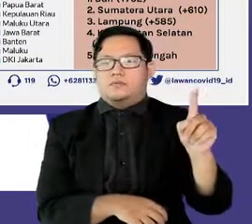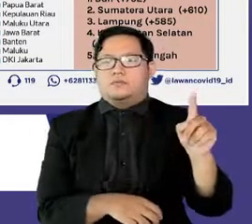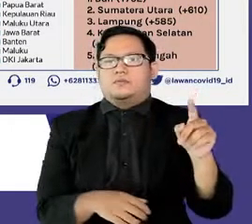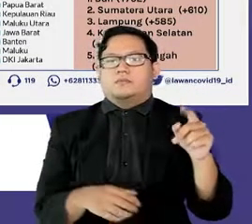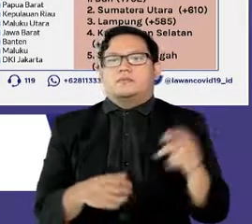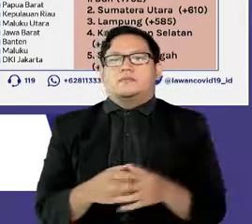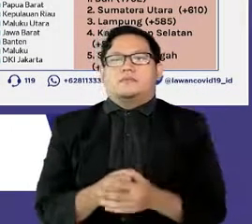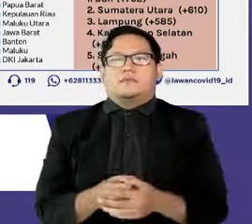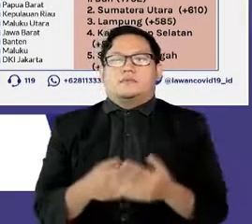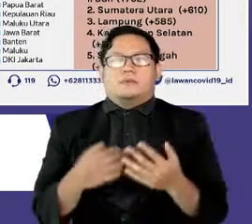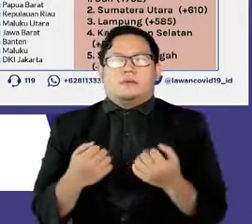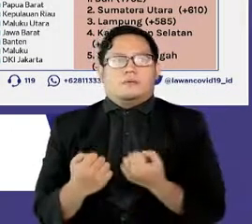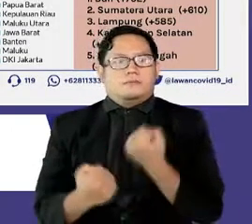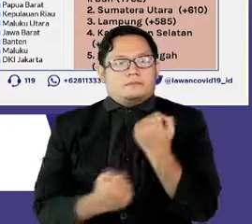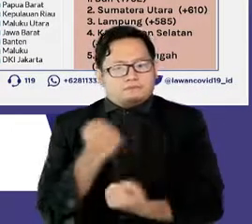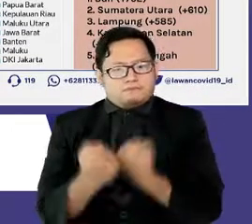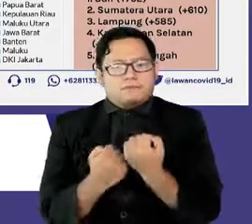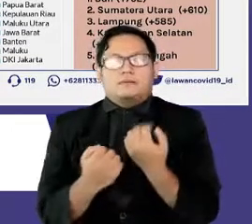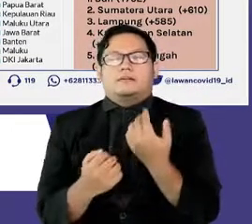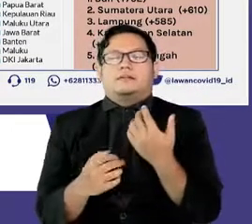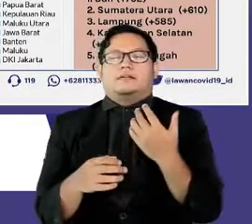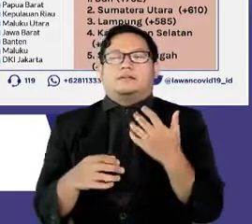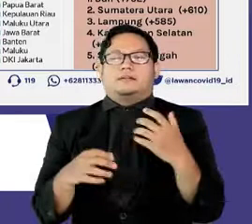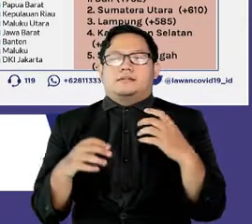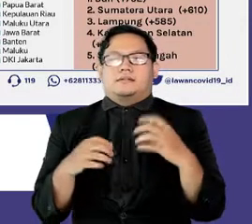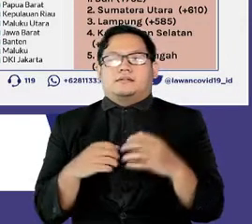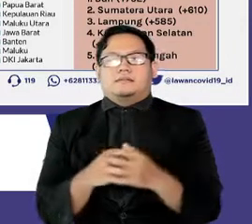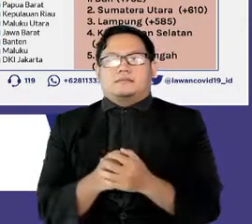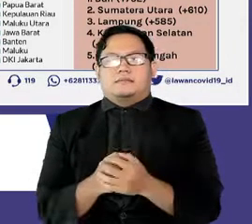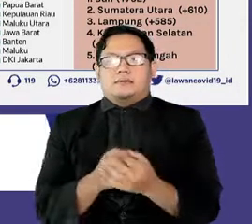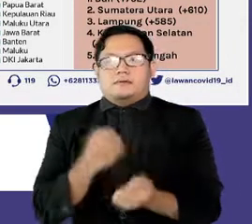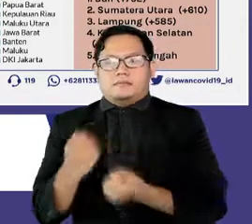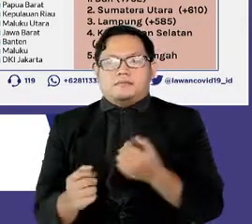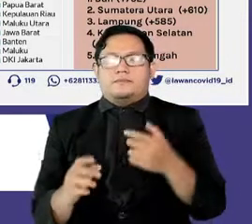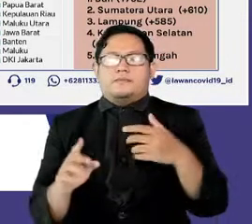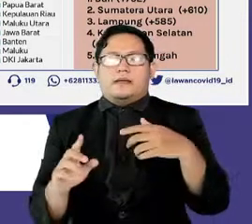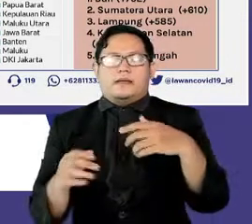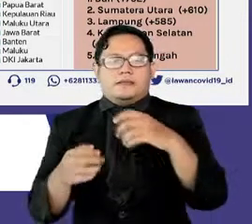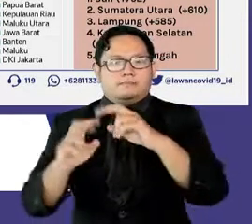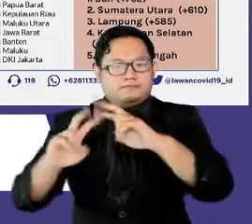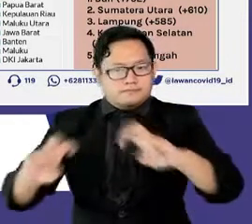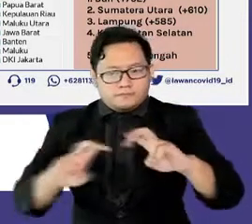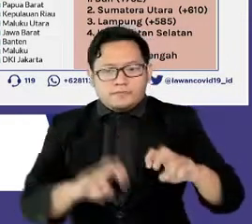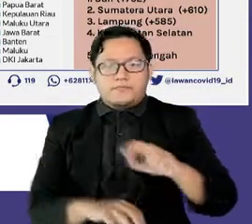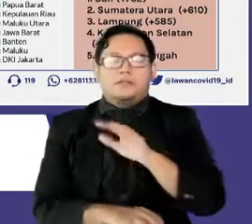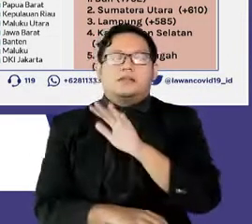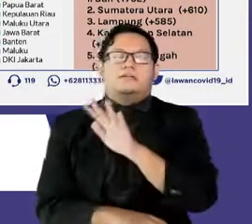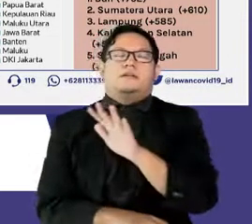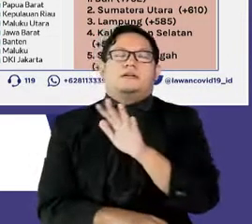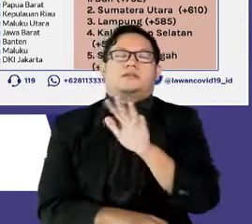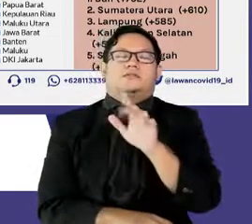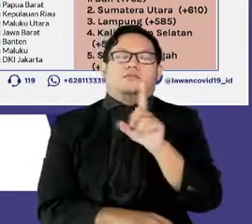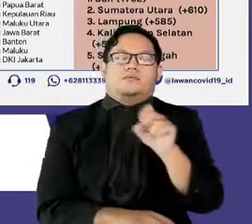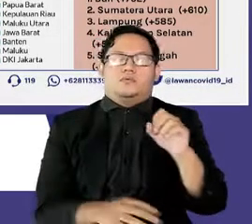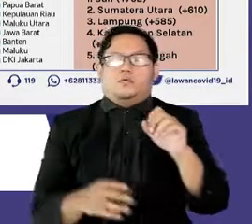sekuens pada 5.790 sampel, di mana ditemukan 2